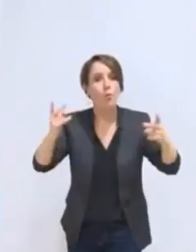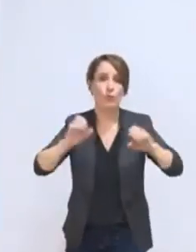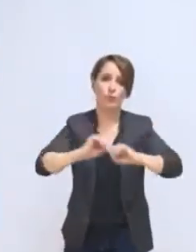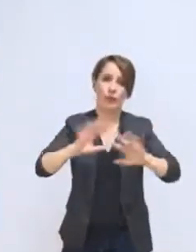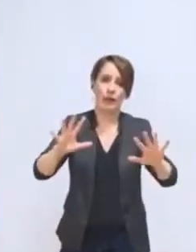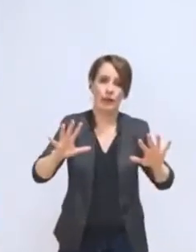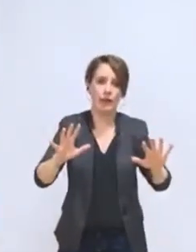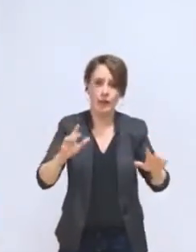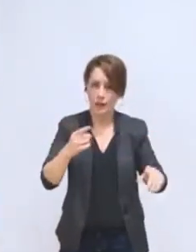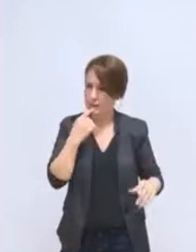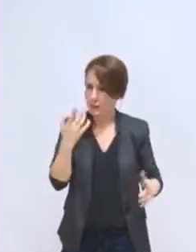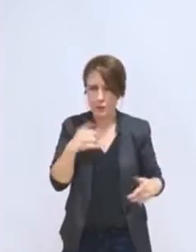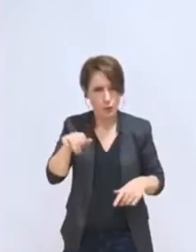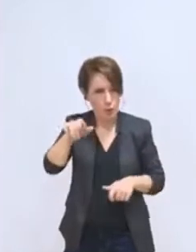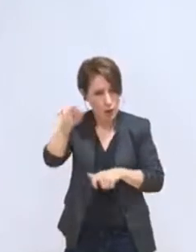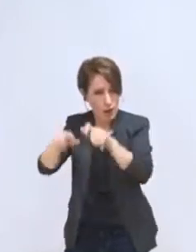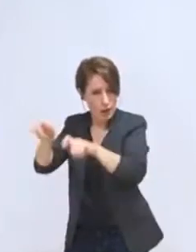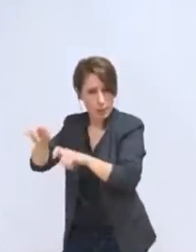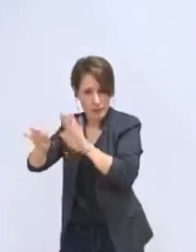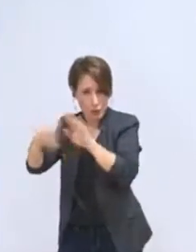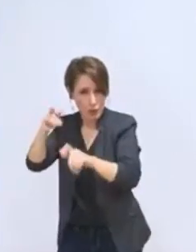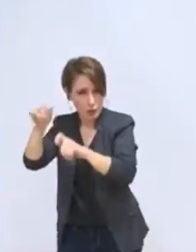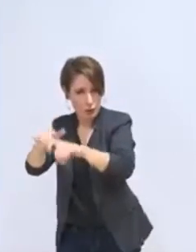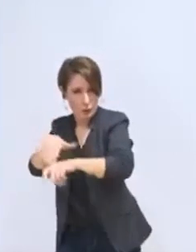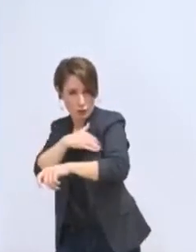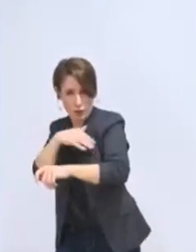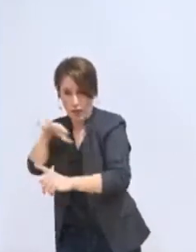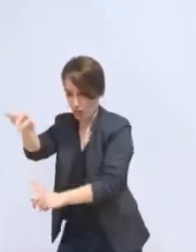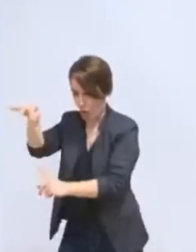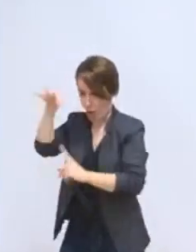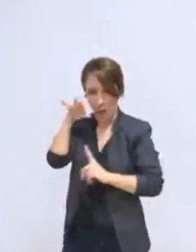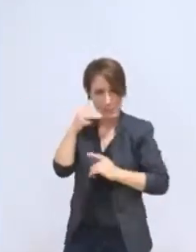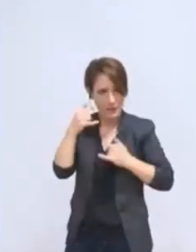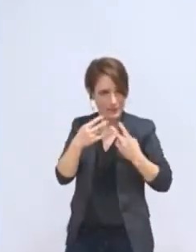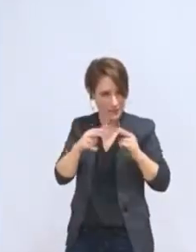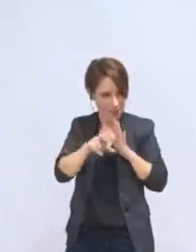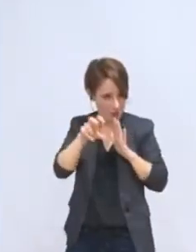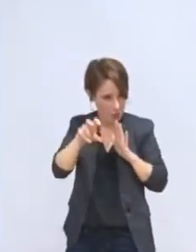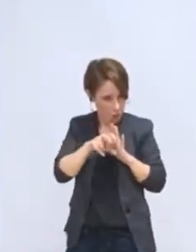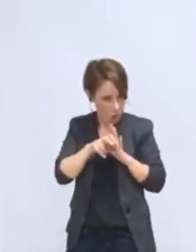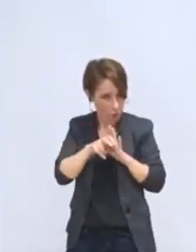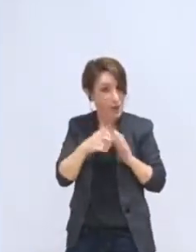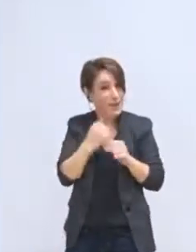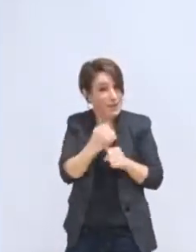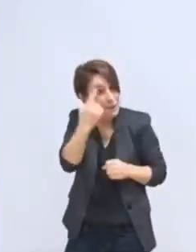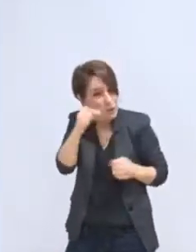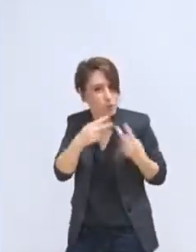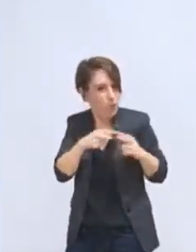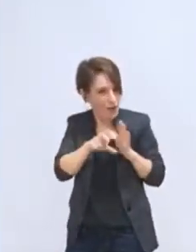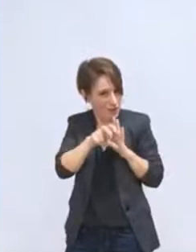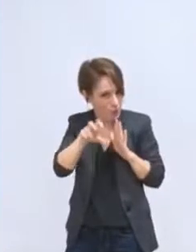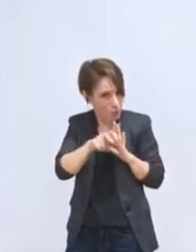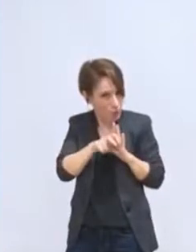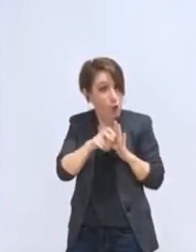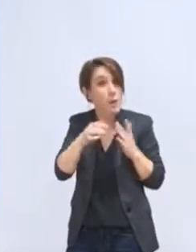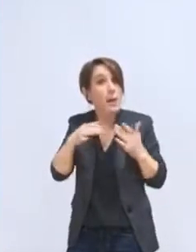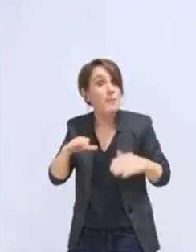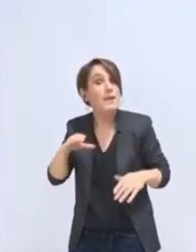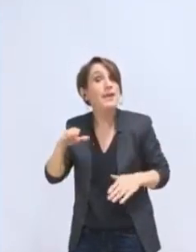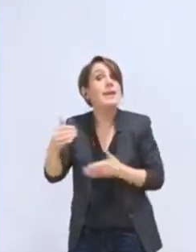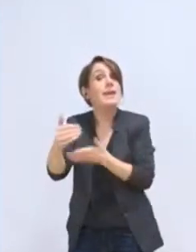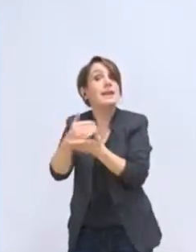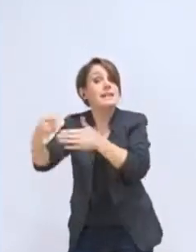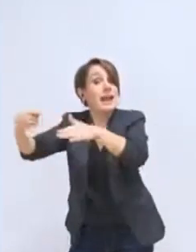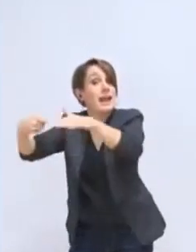Vous faites payer donc le coût par un jeu de compensation intégralement à du personnel qui ne sera plus seulement du